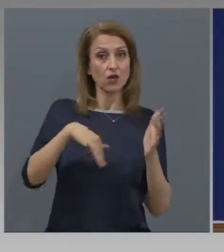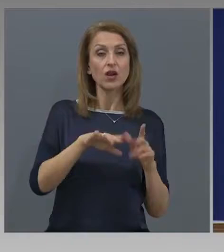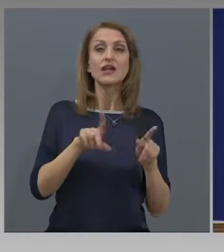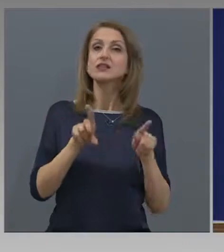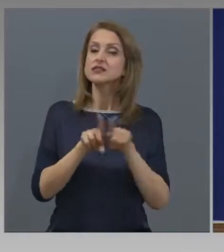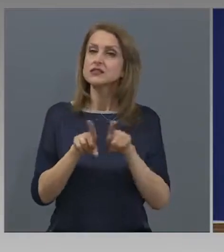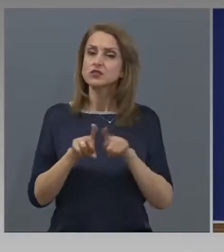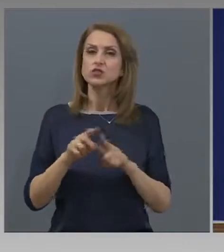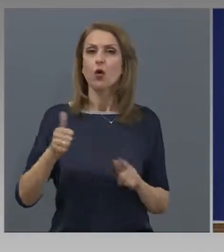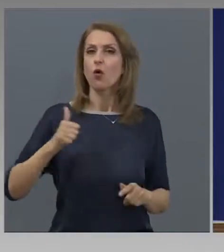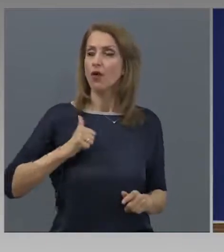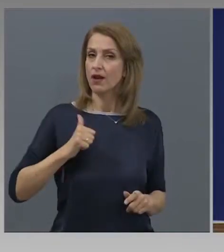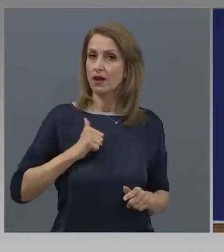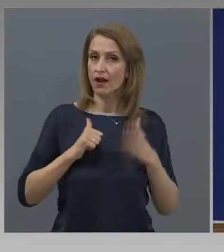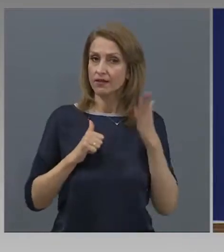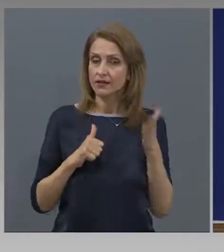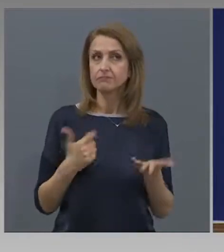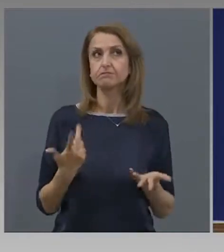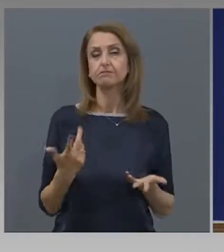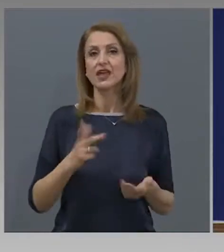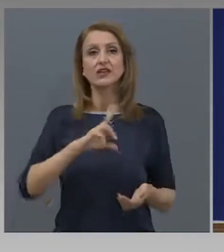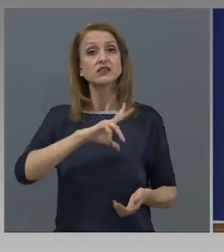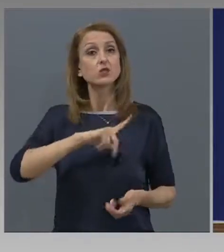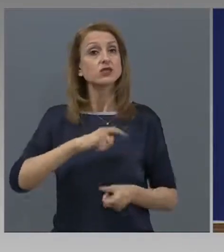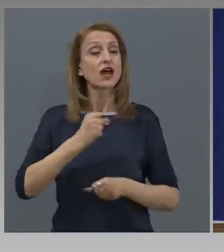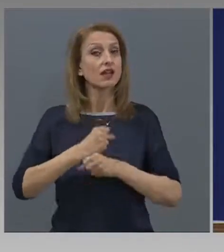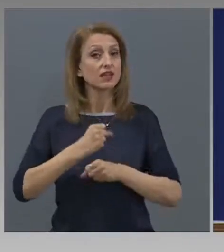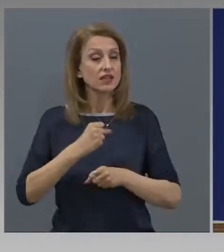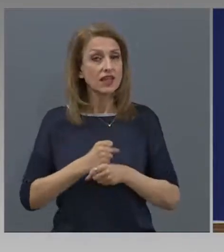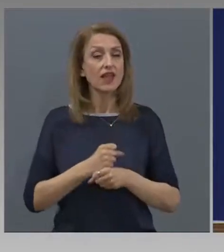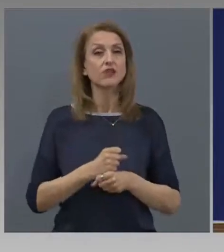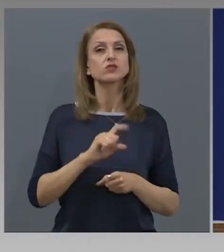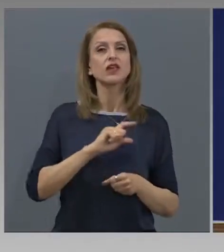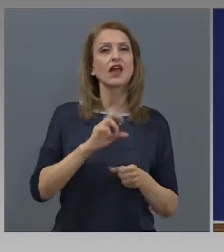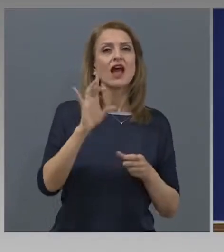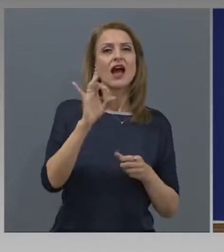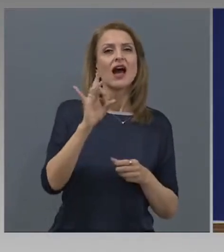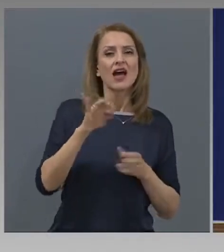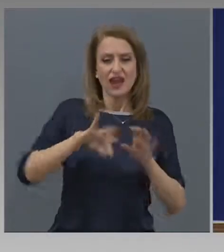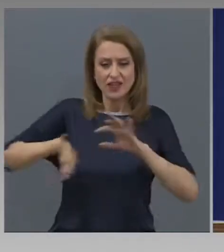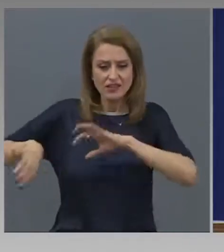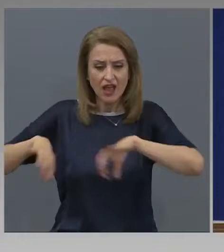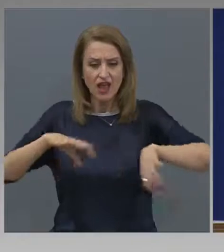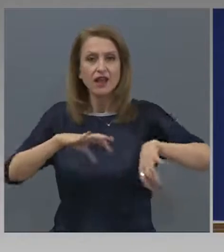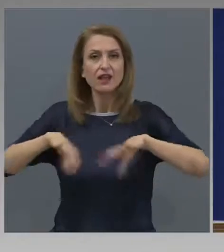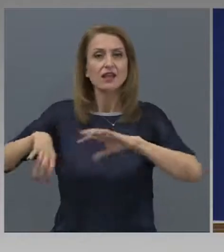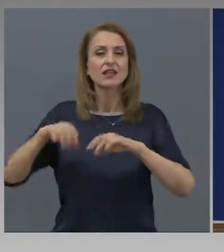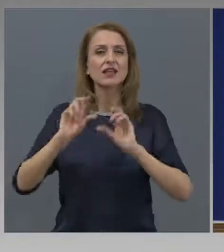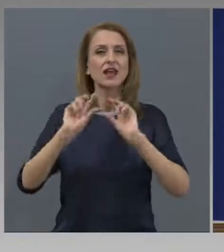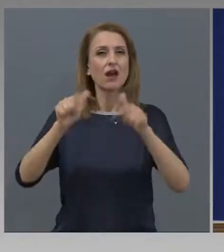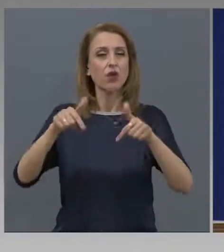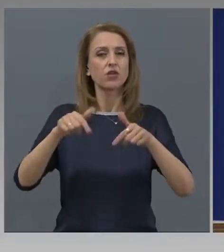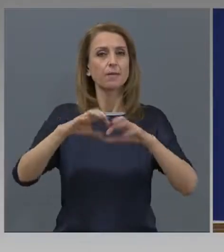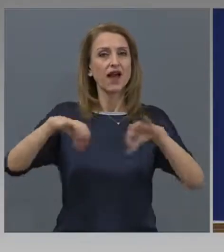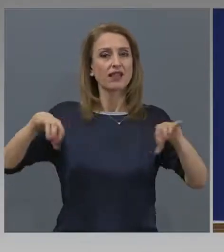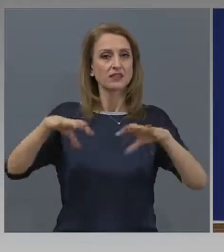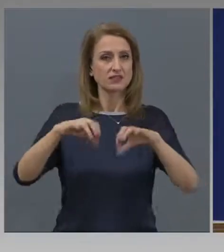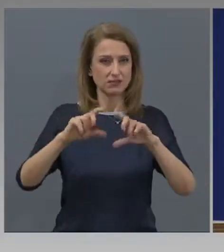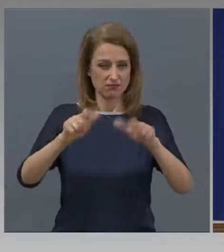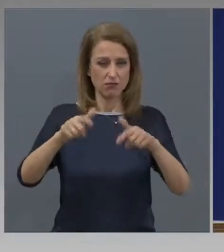охранителна дейност, социални дейности и рециклиране на отпадъци. Рано е още да правим